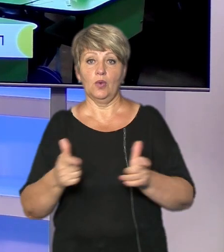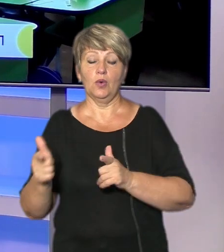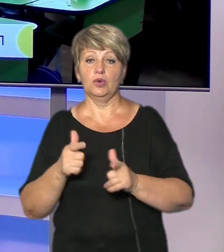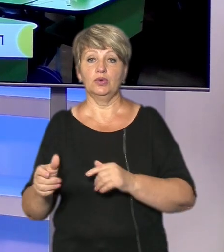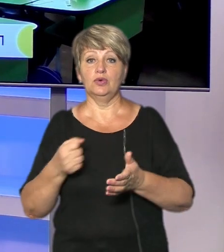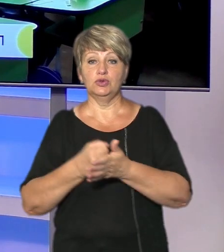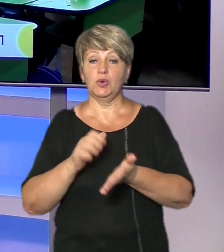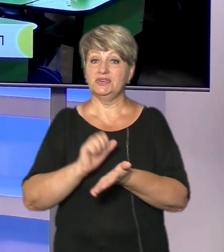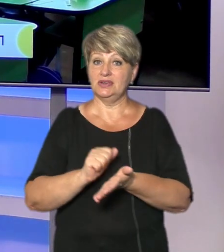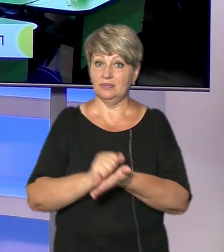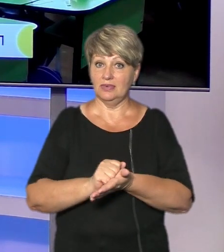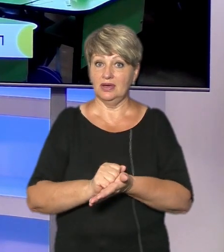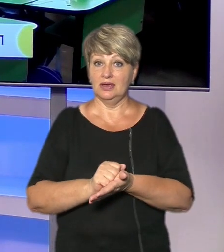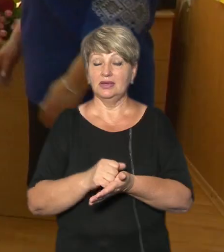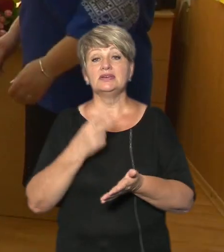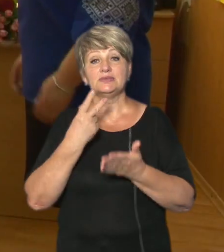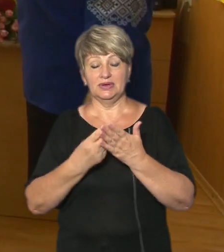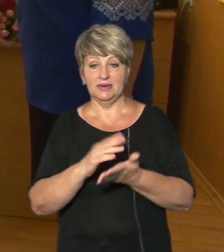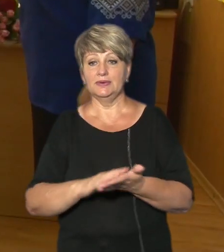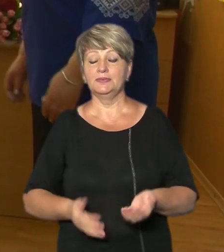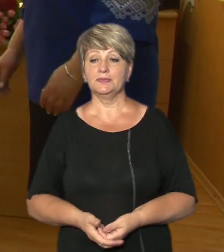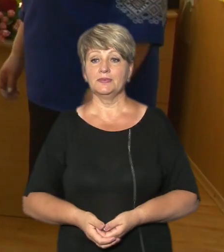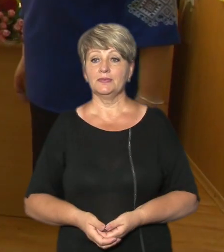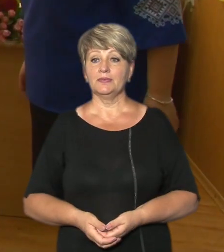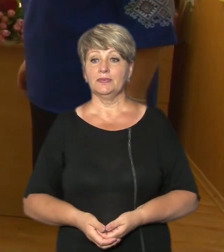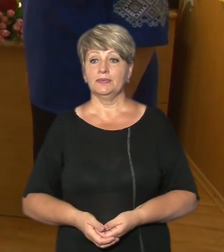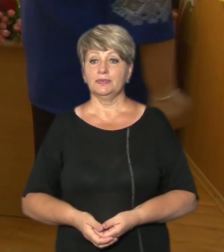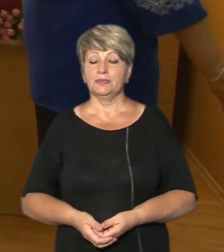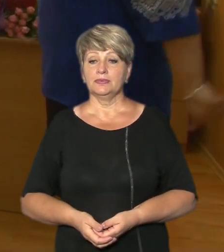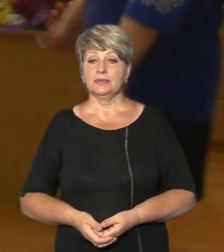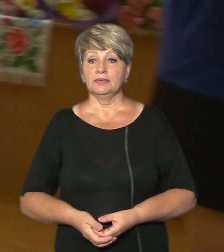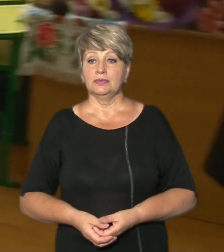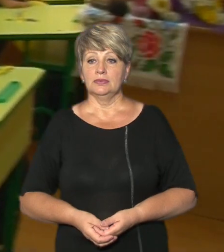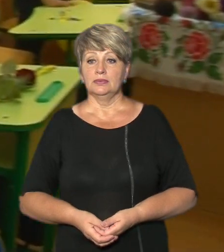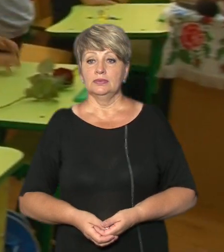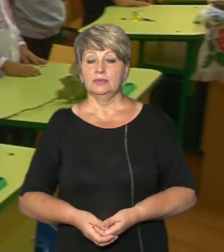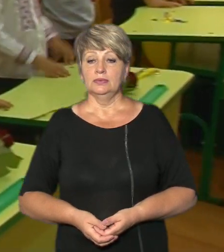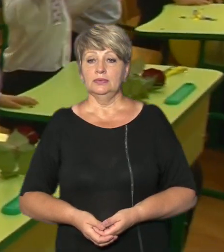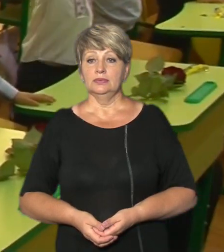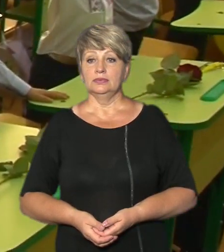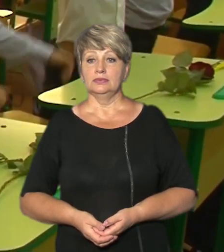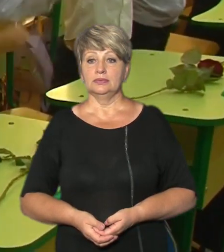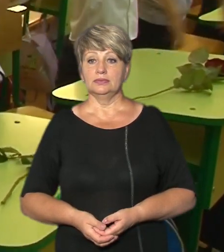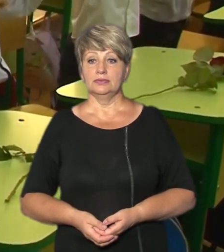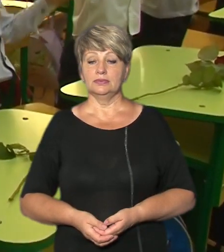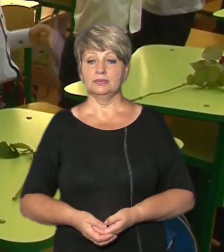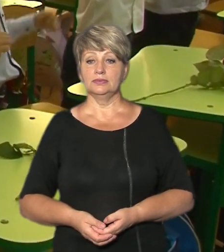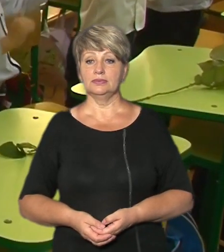форматах навчаннях розкажуть мої колеги з яким настроєм ви сьогодні прийшли до школи я з акафієм настроєм